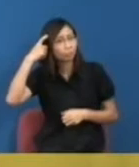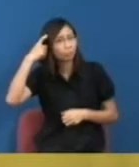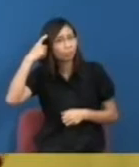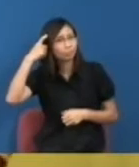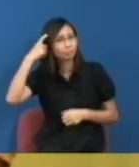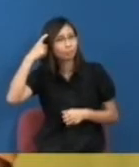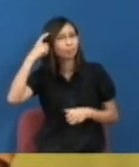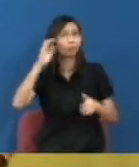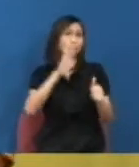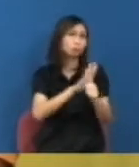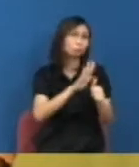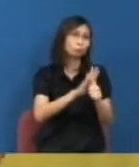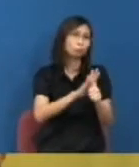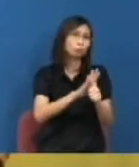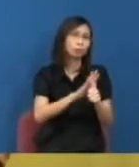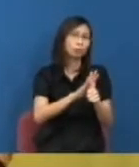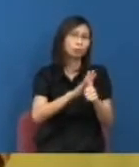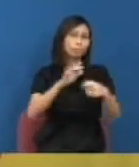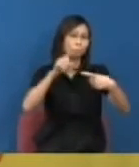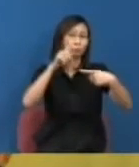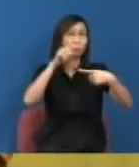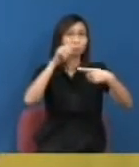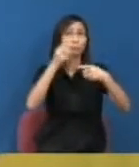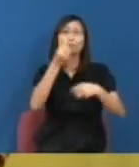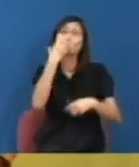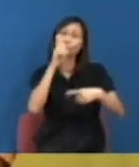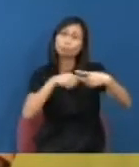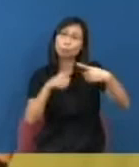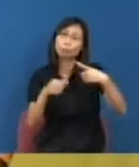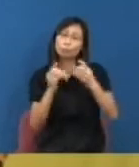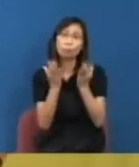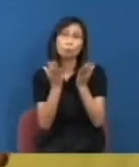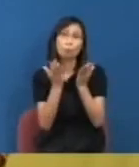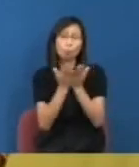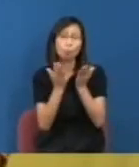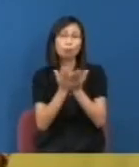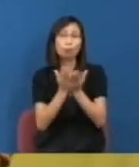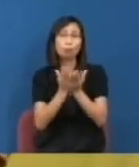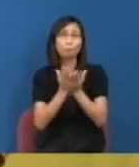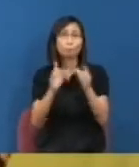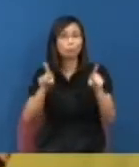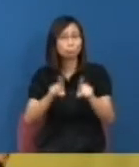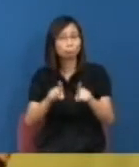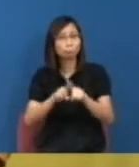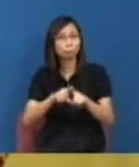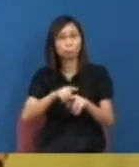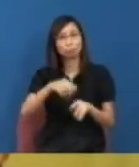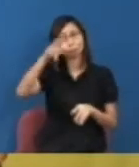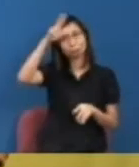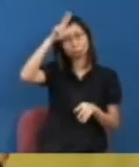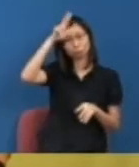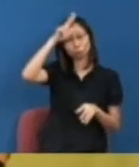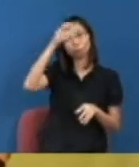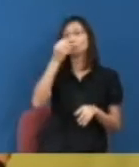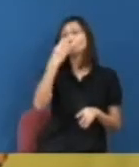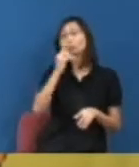在殖民地時代港大跟整個香港無論是政府或各方面的關係第二件事就是說回歸之後究竟